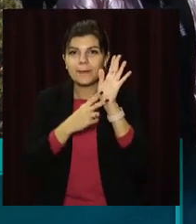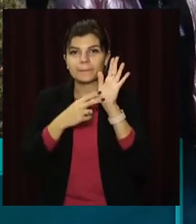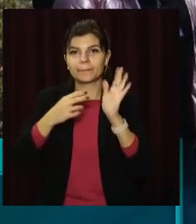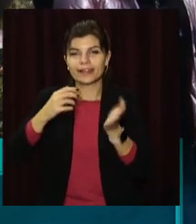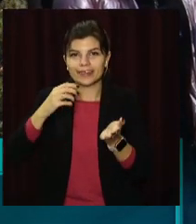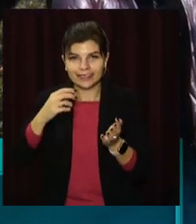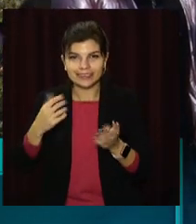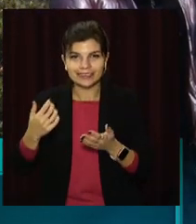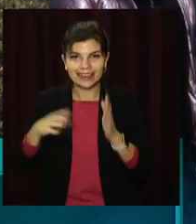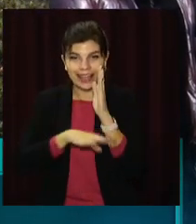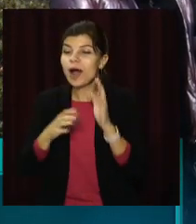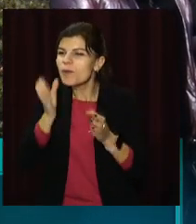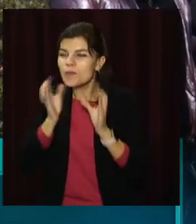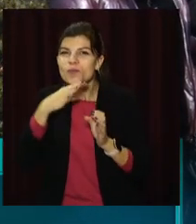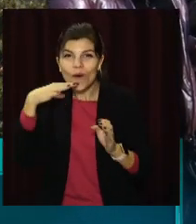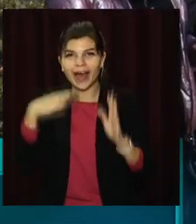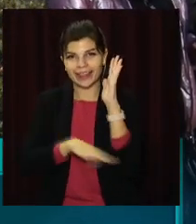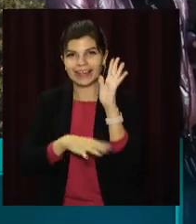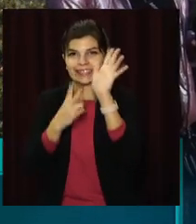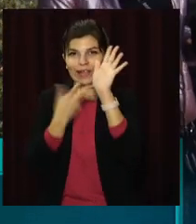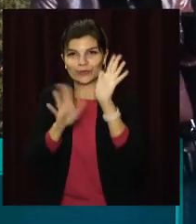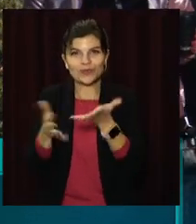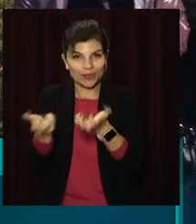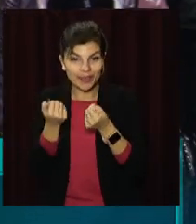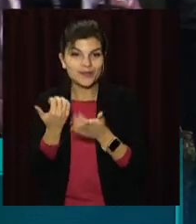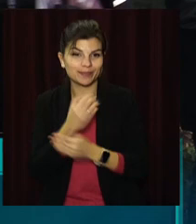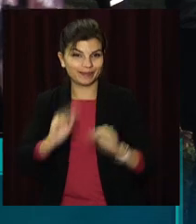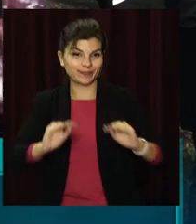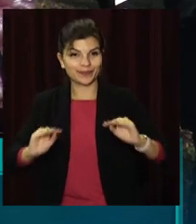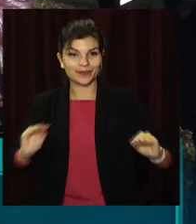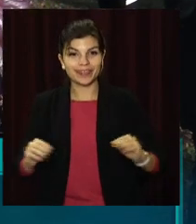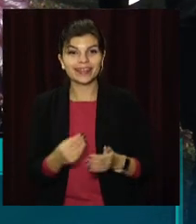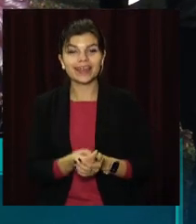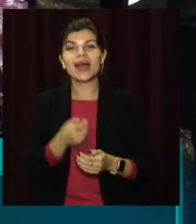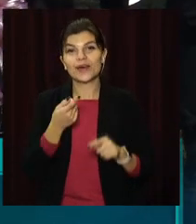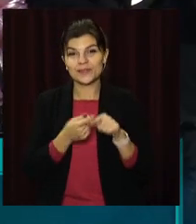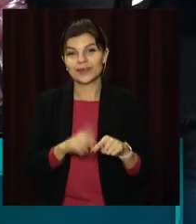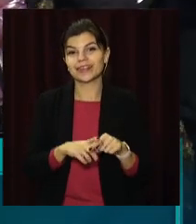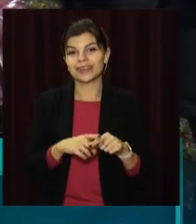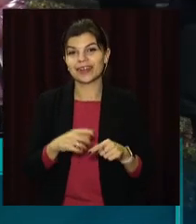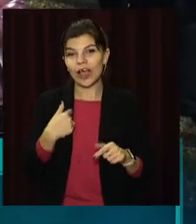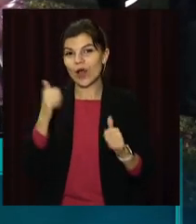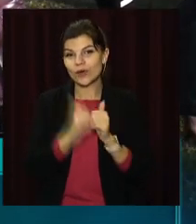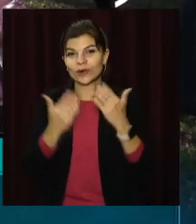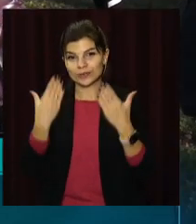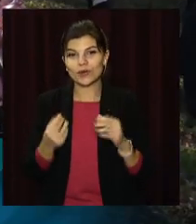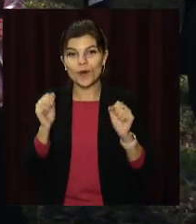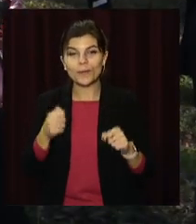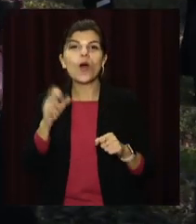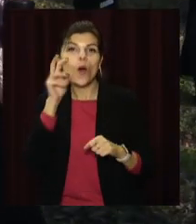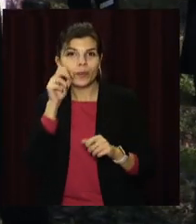близько до ректора, до мого кабінету. Тому я кожного дня можу в обідню перерву виходити і дивитися, як